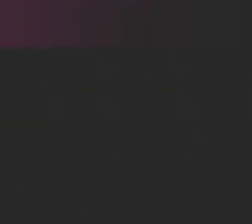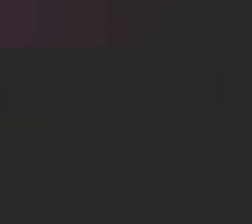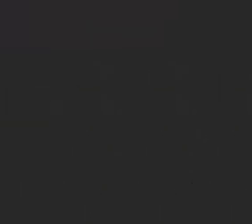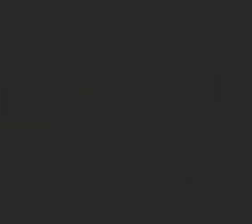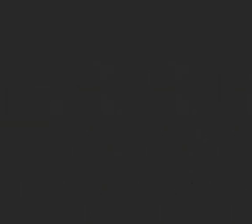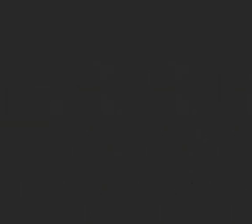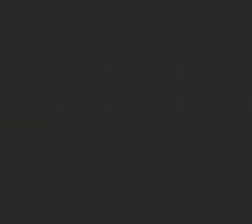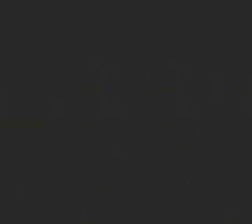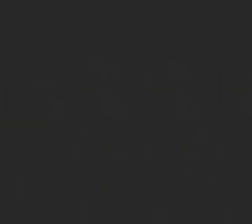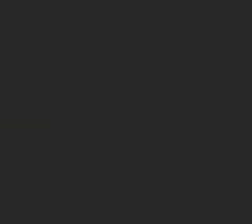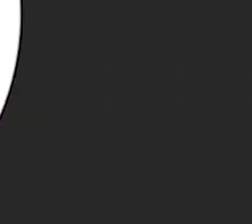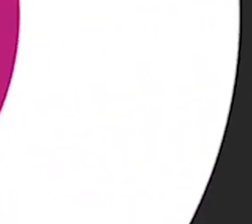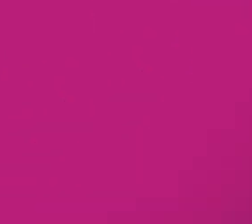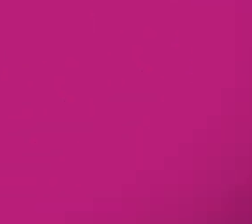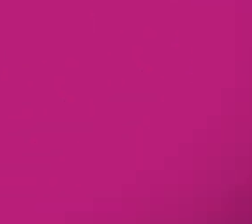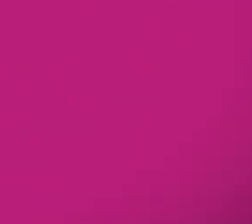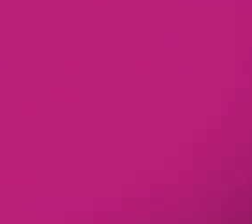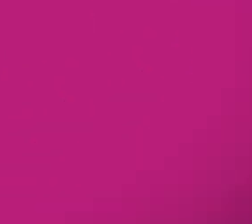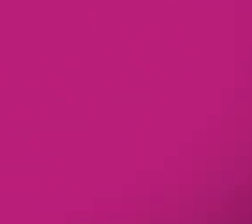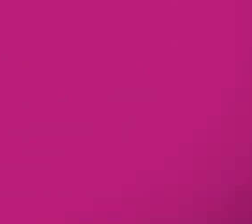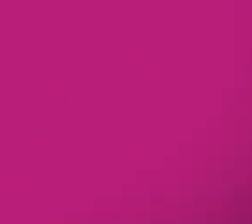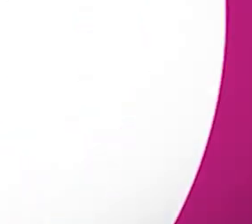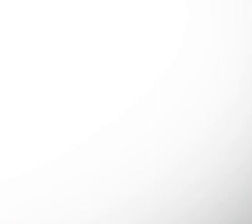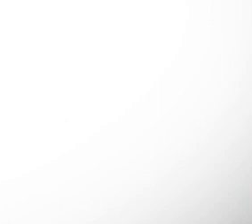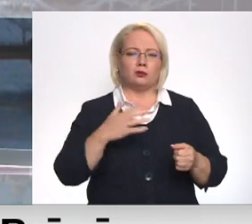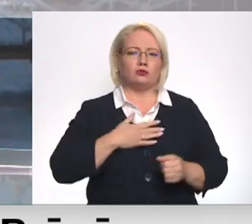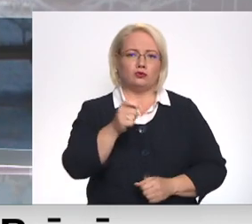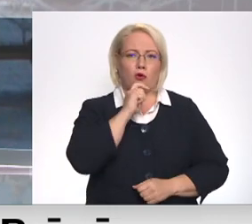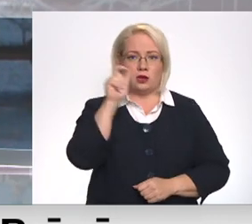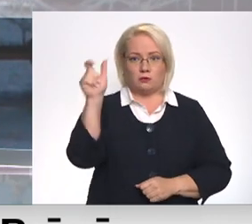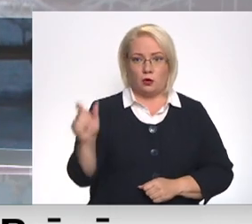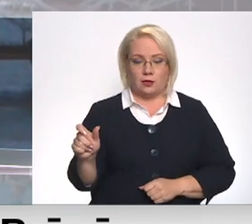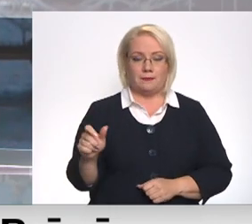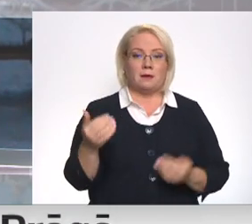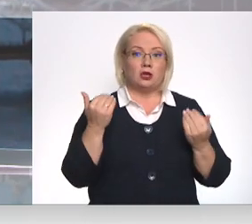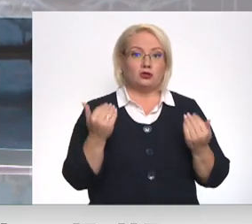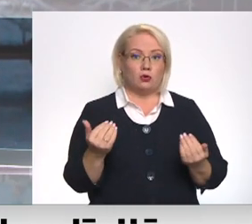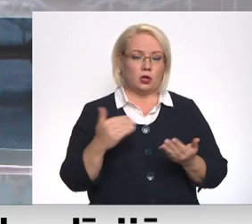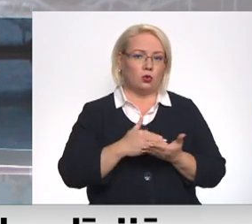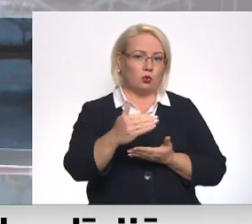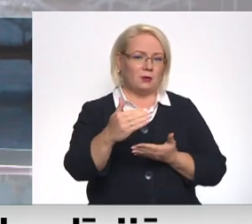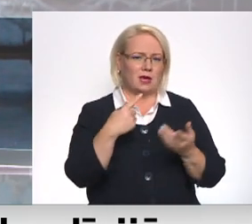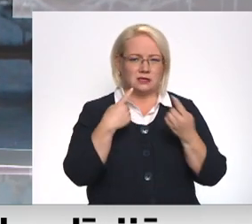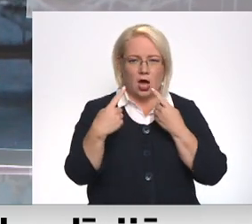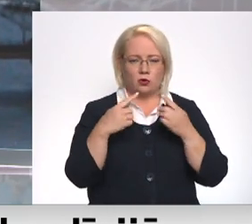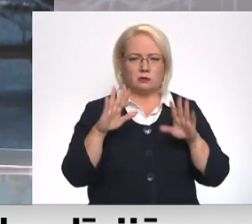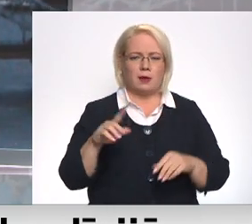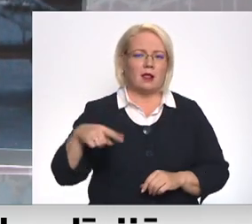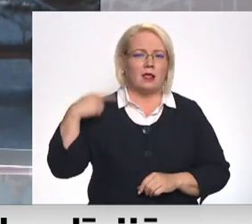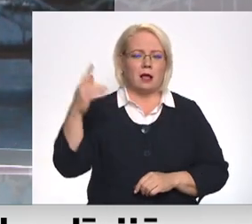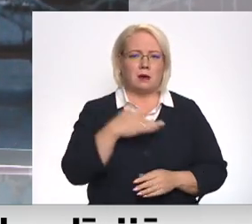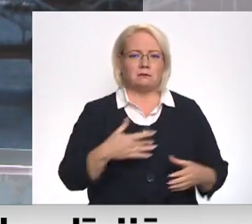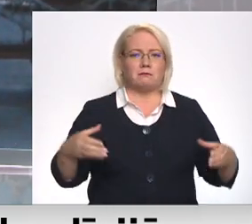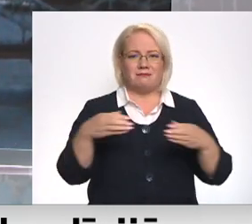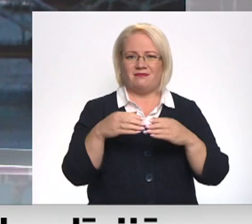Re! Viss ēters ir te! Bet pie mums šodien turpinājās sarunas par nākamās koalīcijas